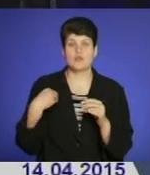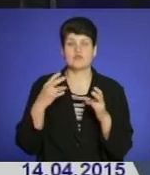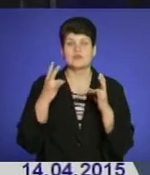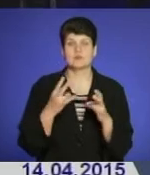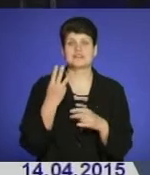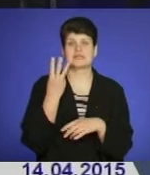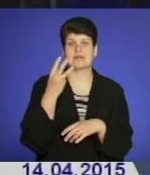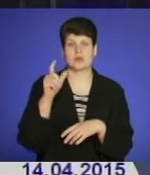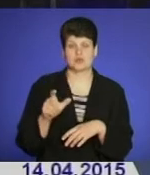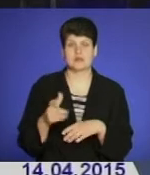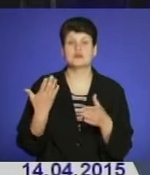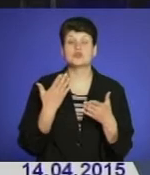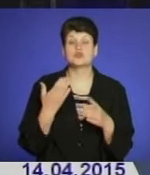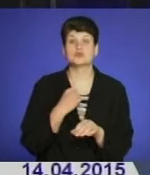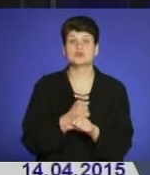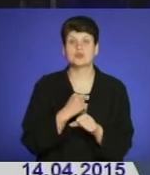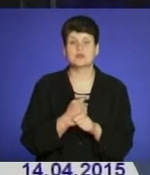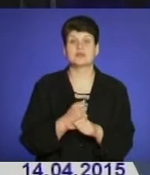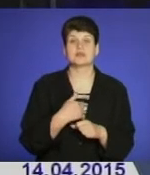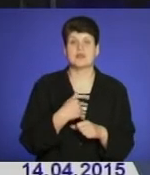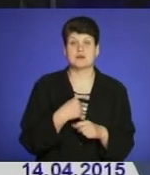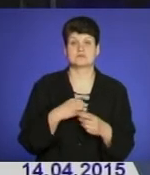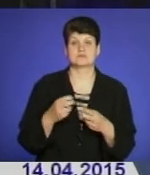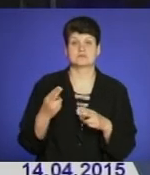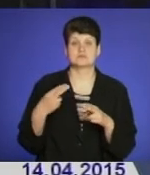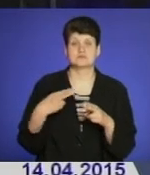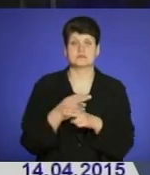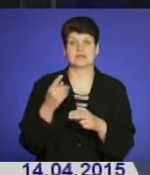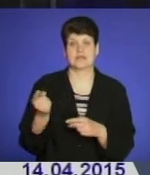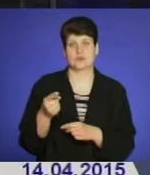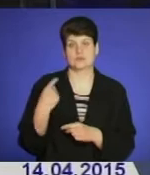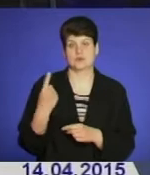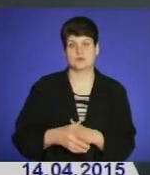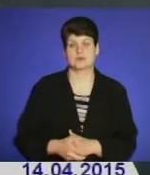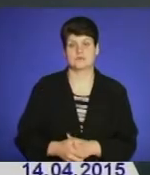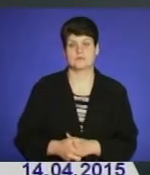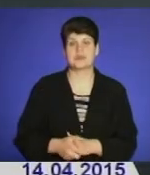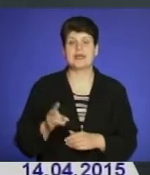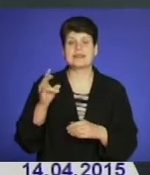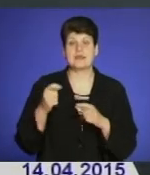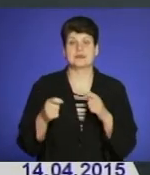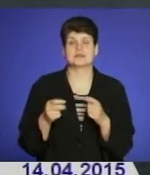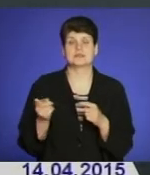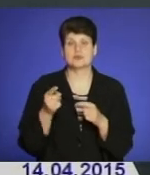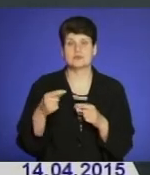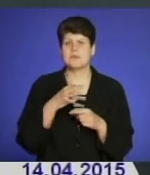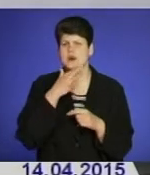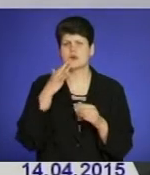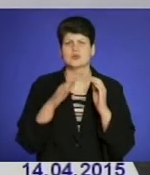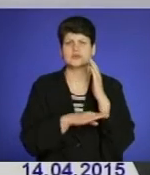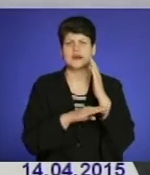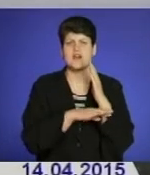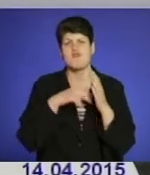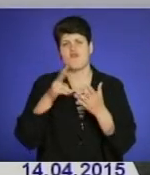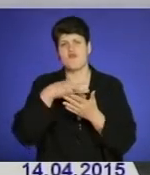людини. Якої шкоди завдала негода на Тернопільщині? Дивимось далі. На Тернопільщині чимало дерев впали через